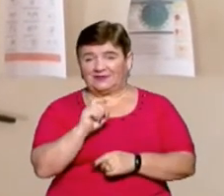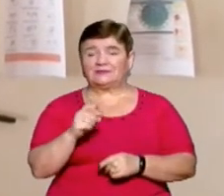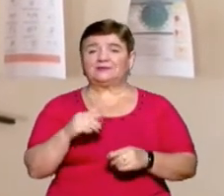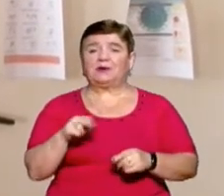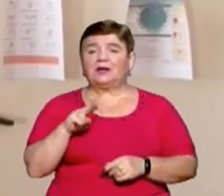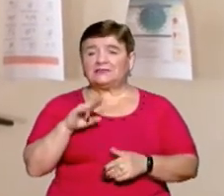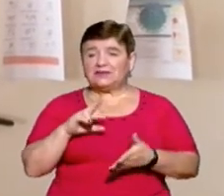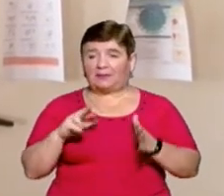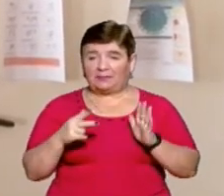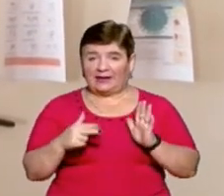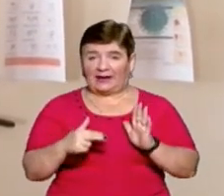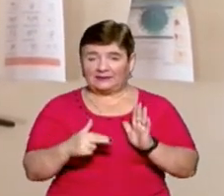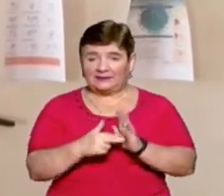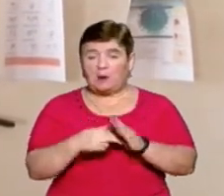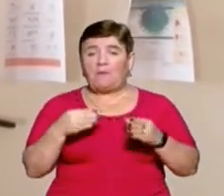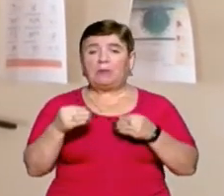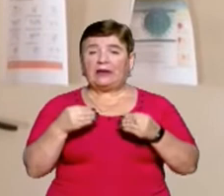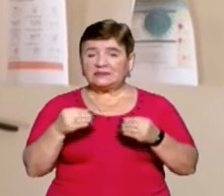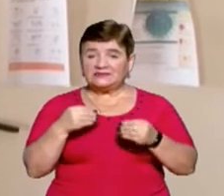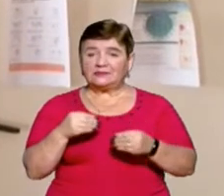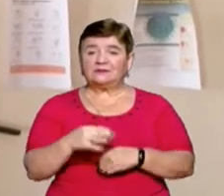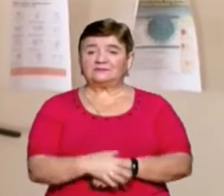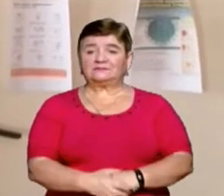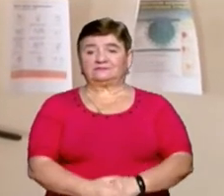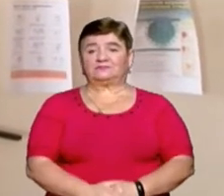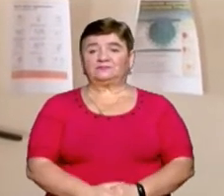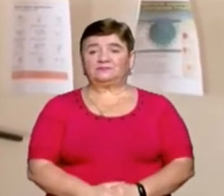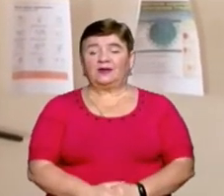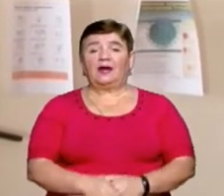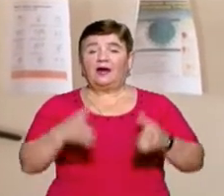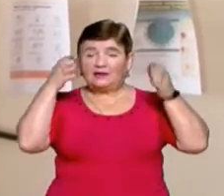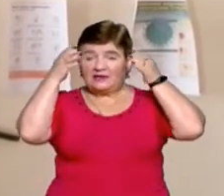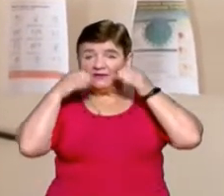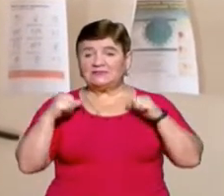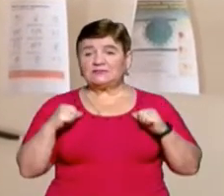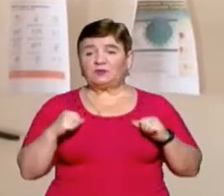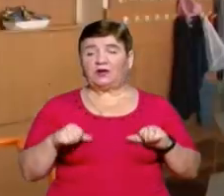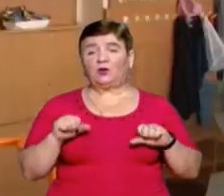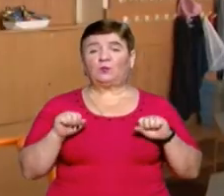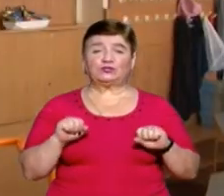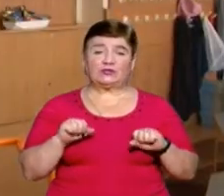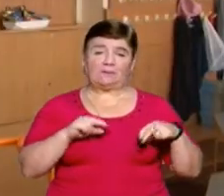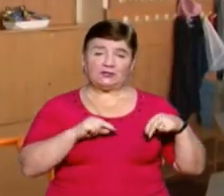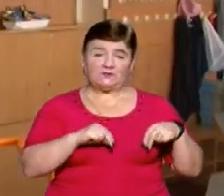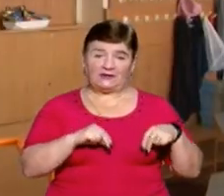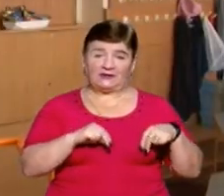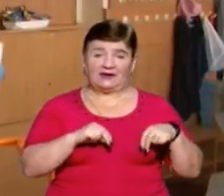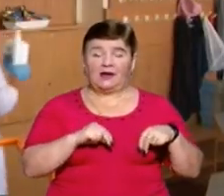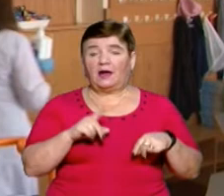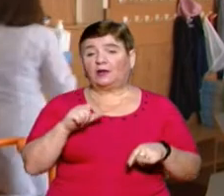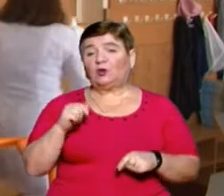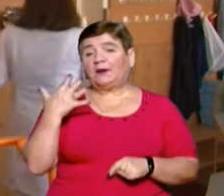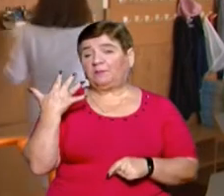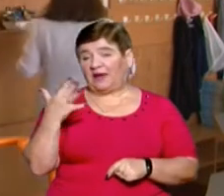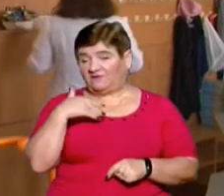цей пластик. І от, як бачите, надівається, спокійно можеш працювати. Медична сестра школи номер 5